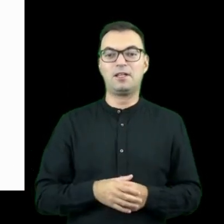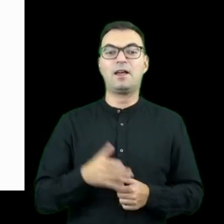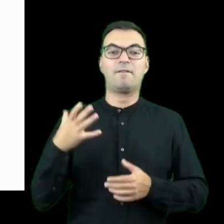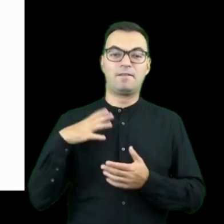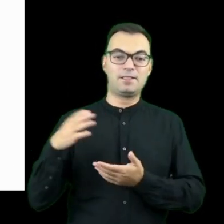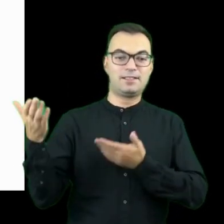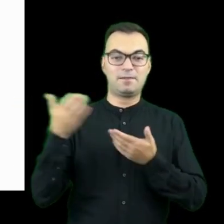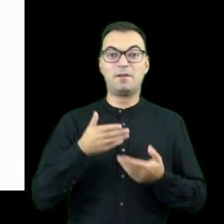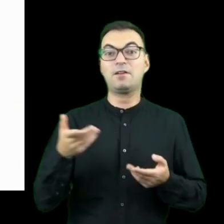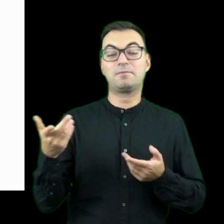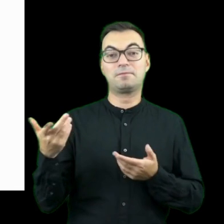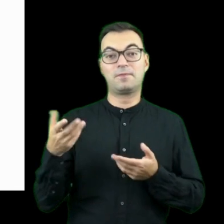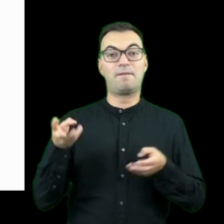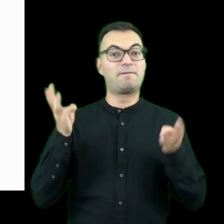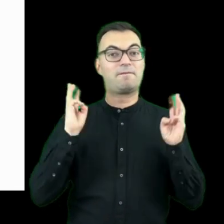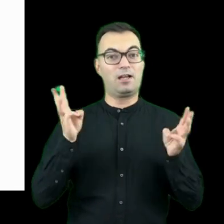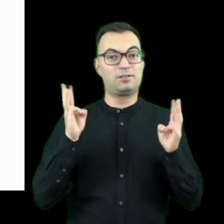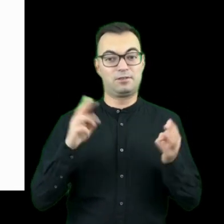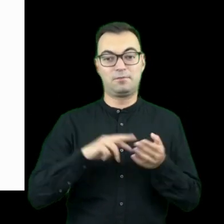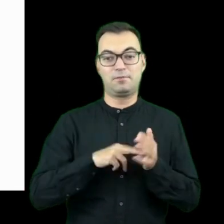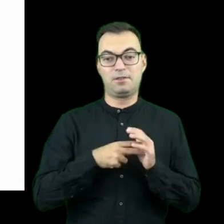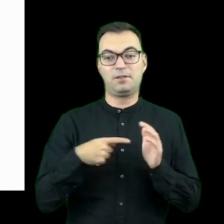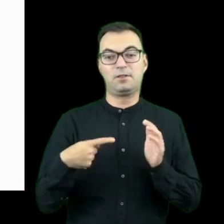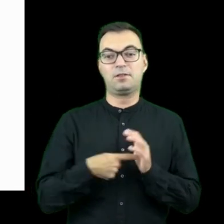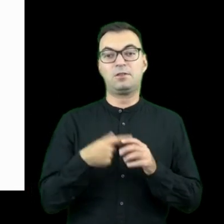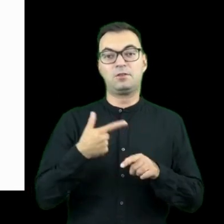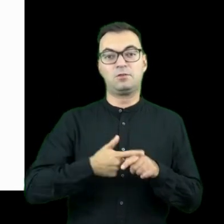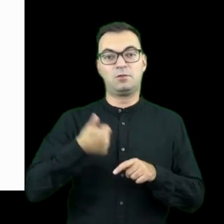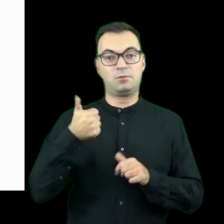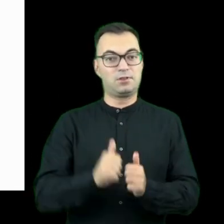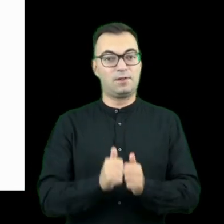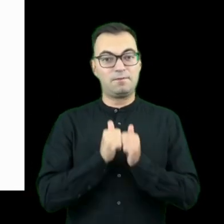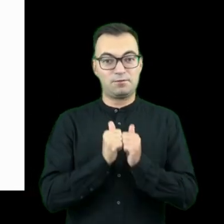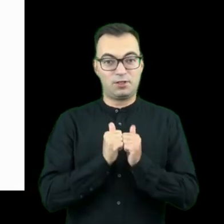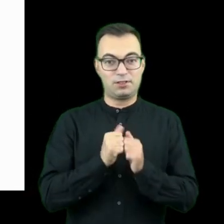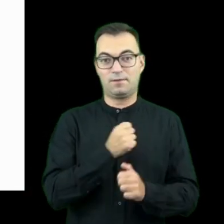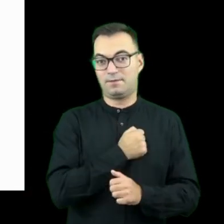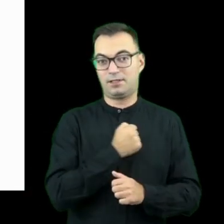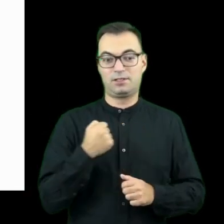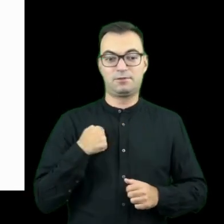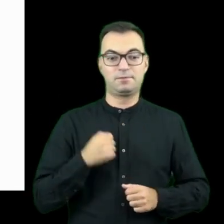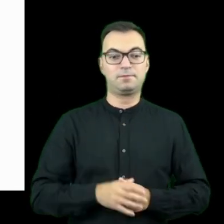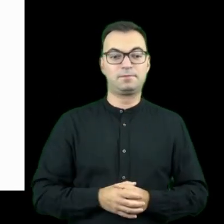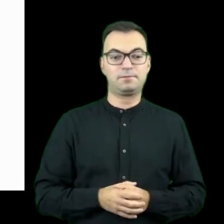warsztat, który mamy zaprogramowany 21 września w Warszawie.